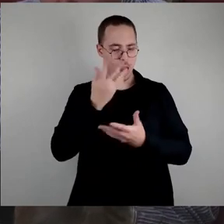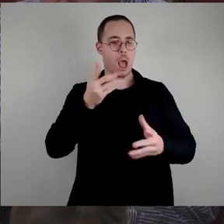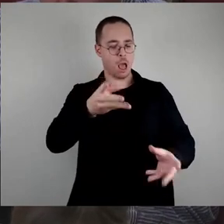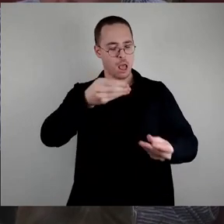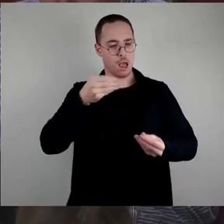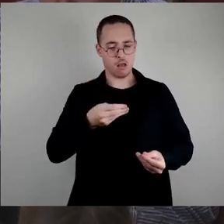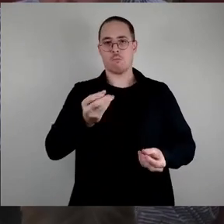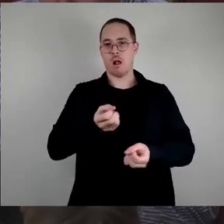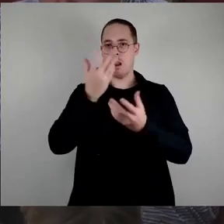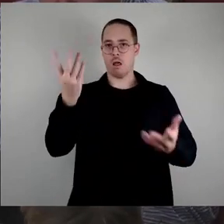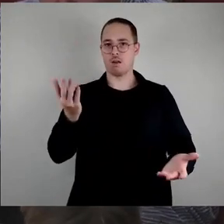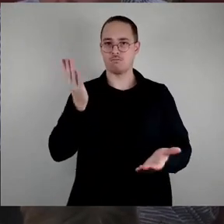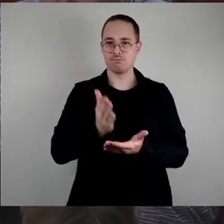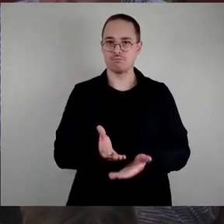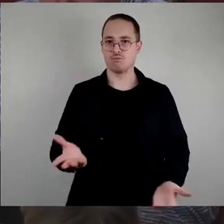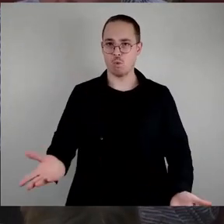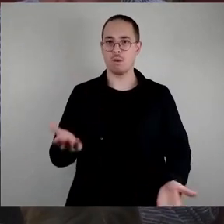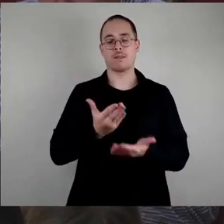Deswegen lehnen auch wir diesen Antrag ab.